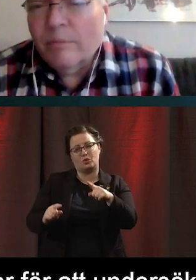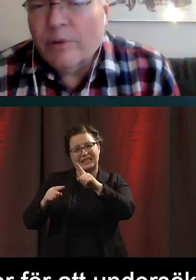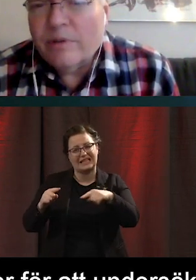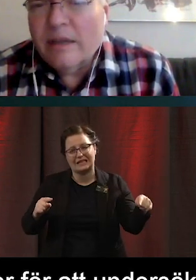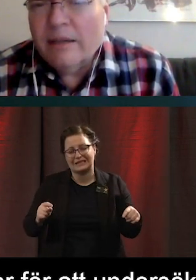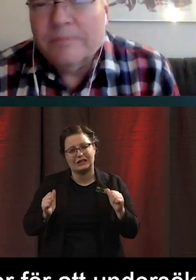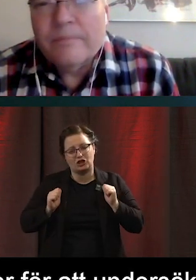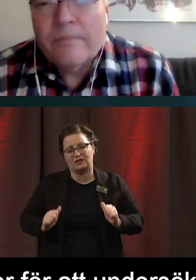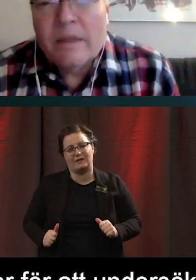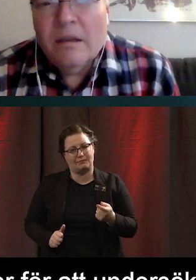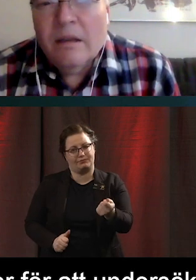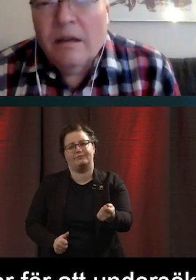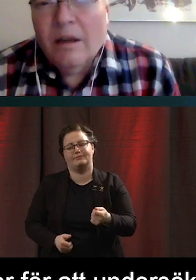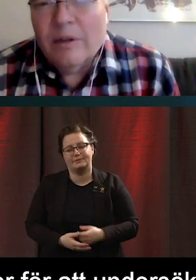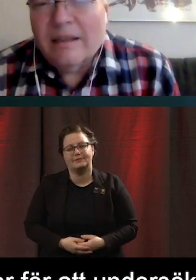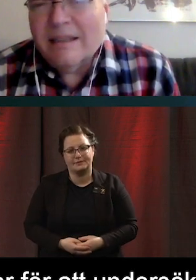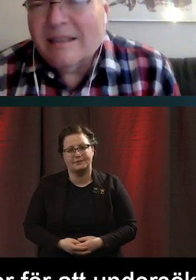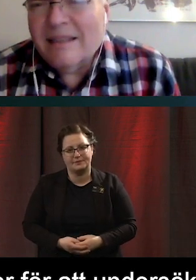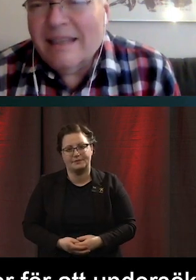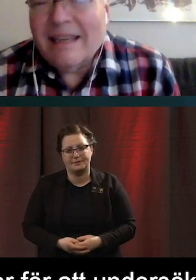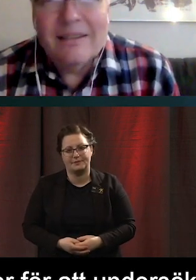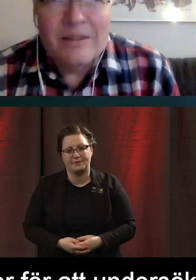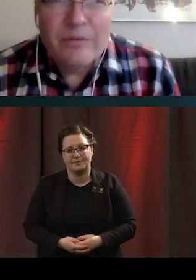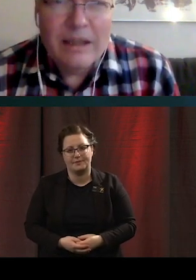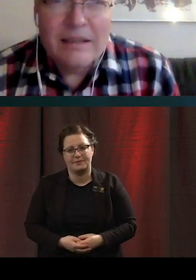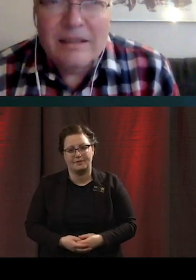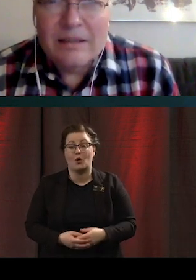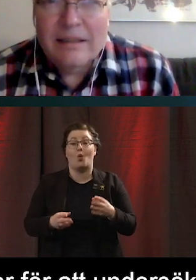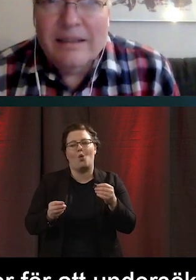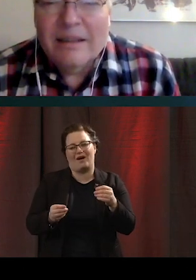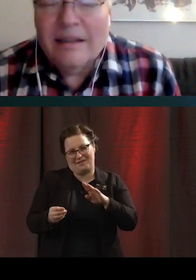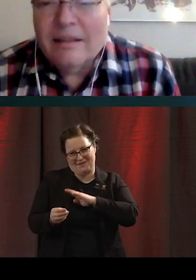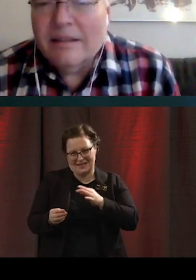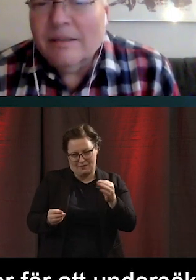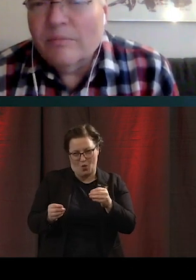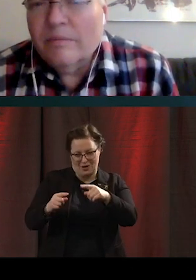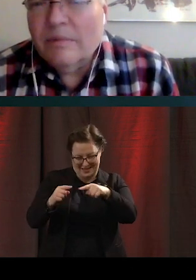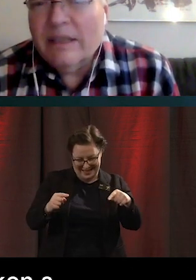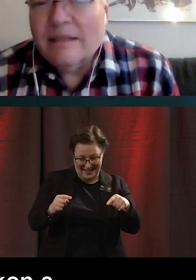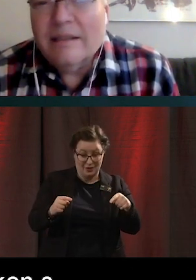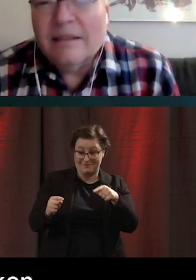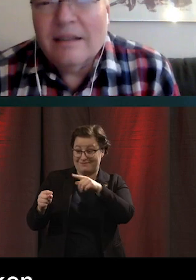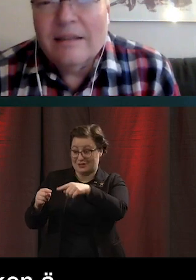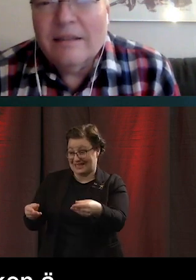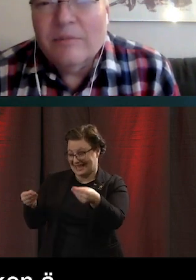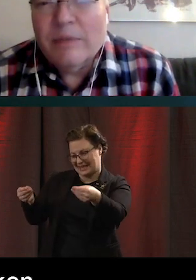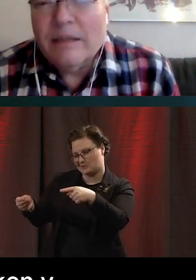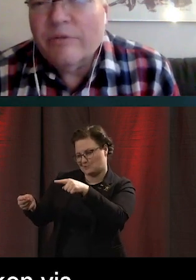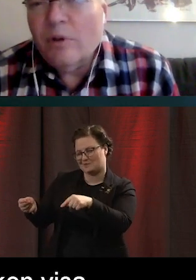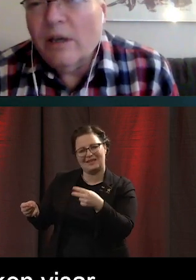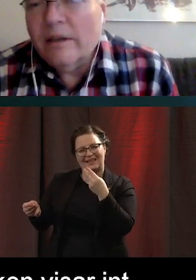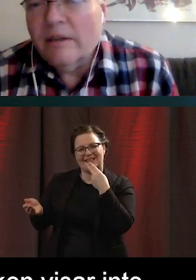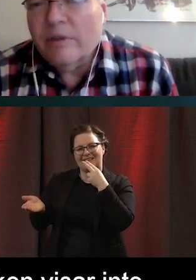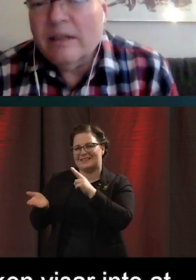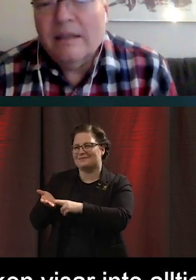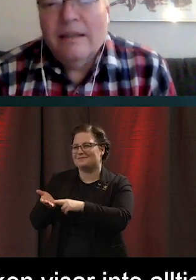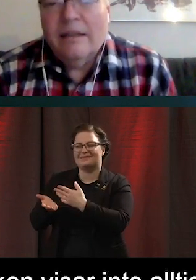på just det. Och den statistiken som finns är inte alltid, visar inte alltid de riktiga